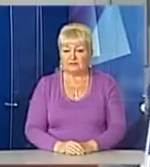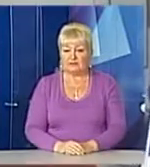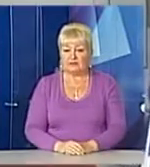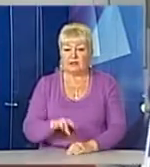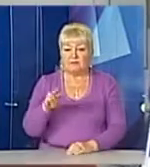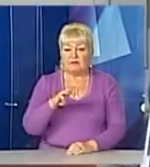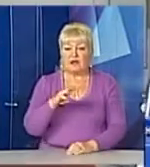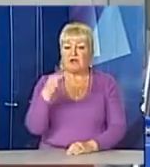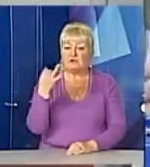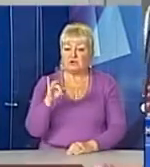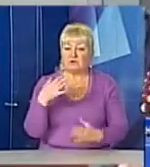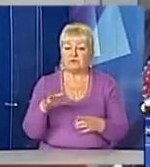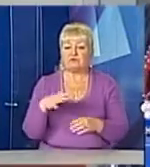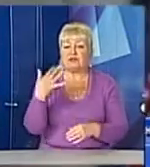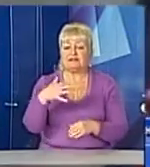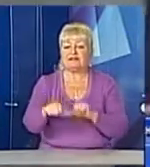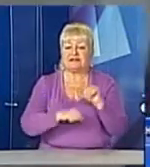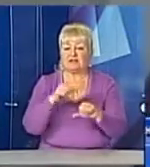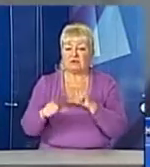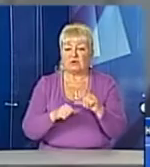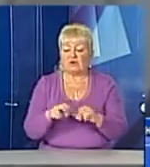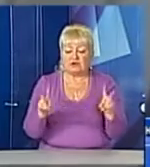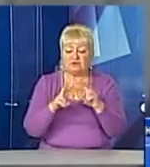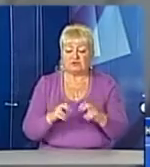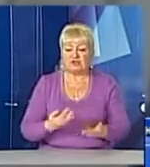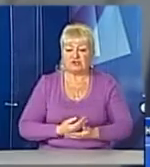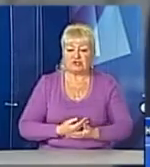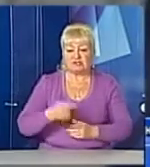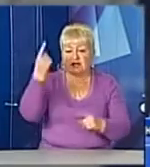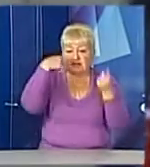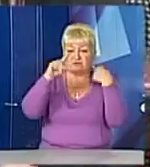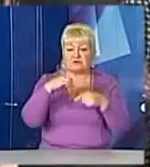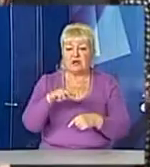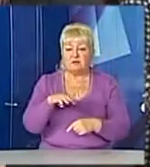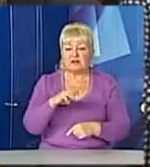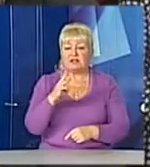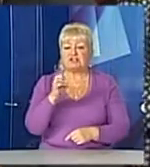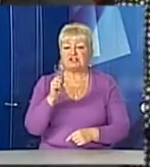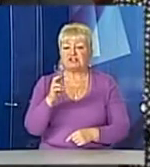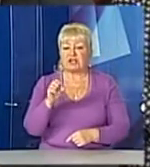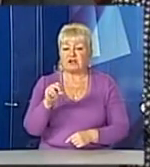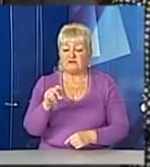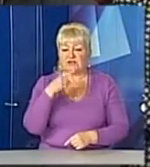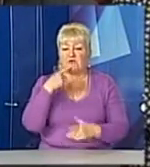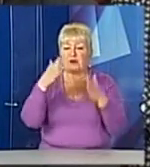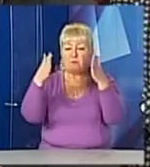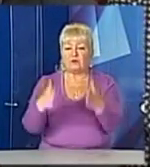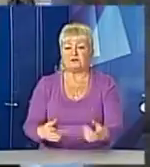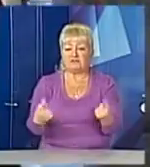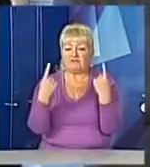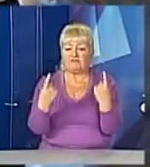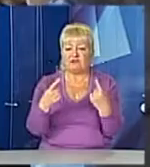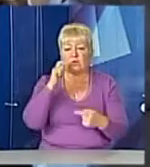Михайло Йосипович вже майже півстоліття досліджує життя та творчість Маркіяна Шашкевича. Каже, що постать великого українського